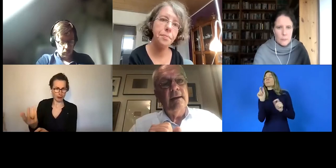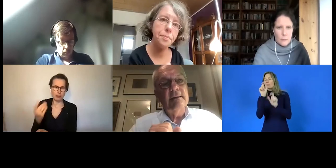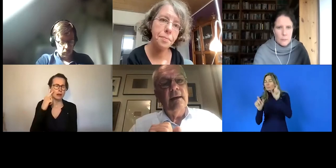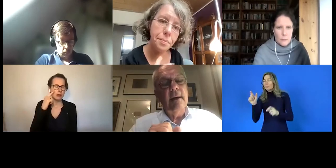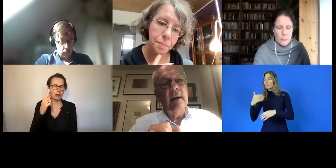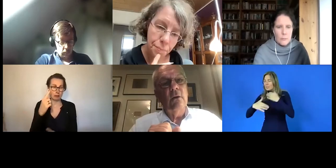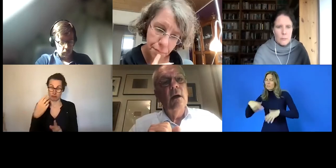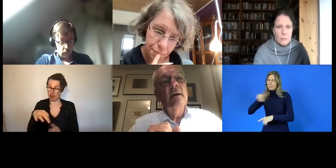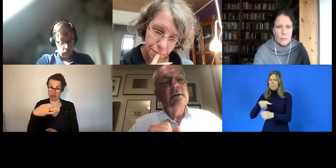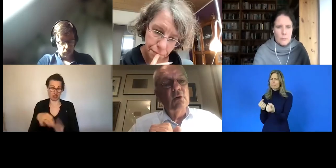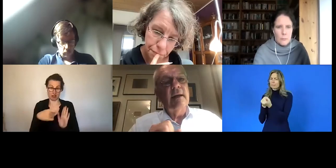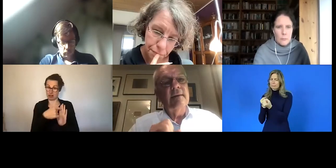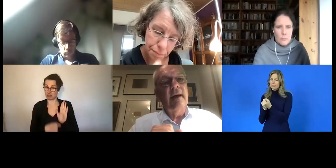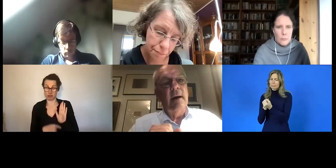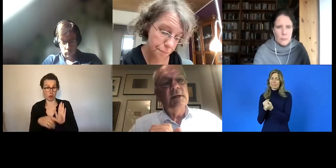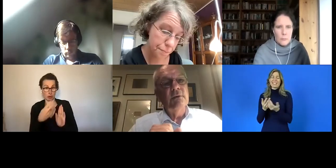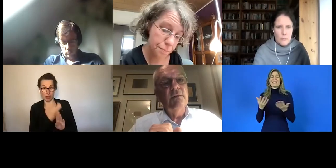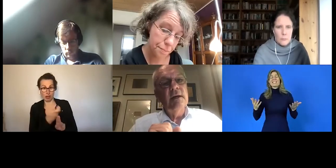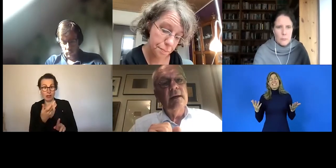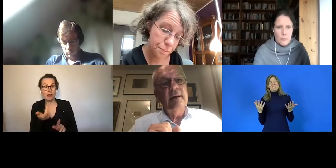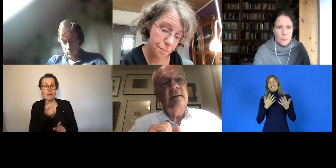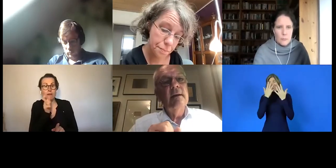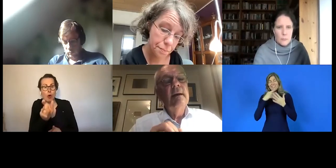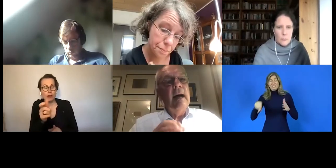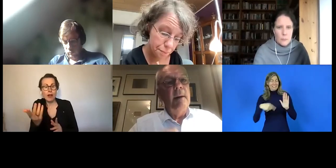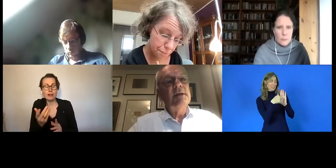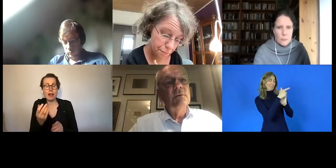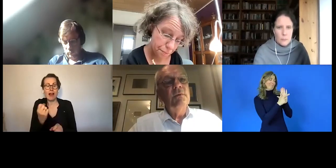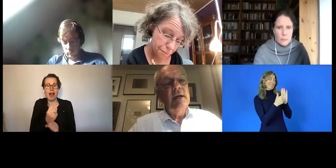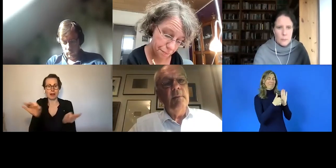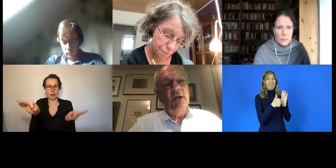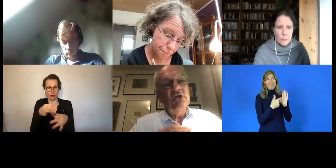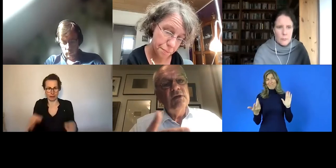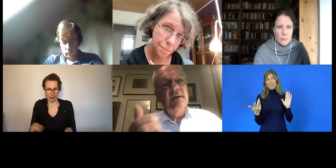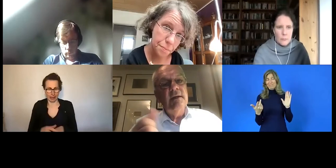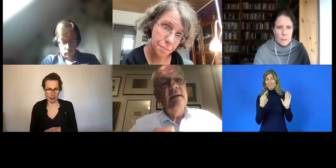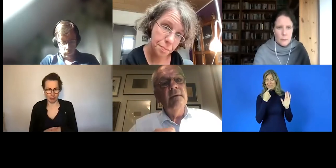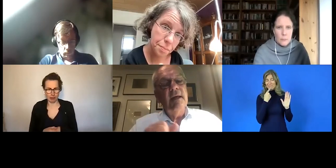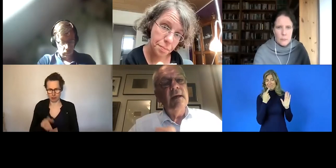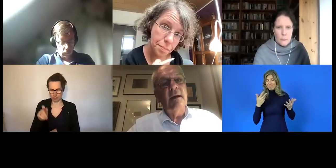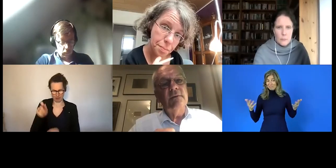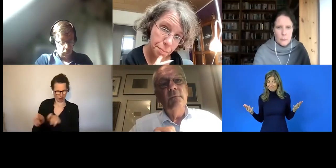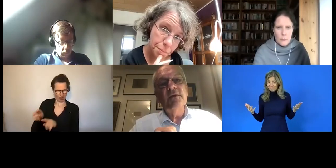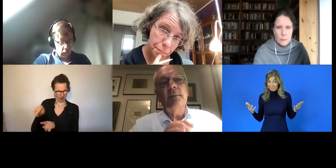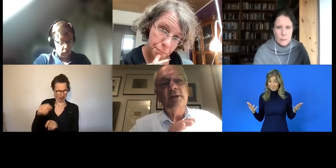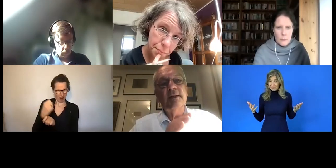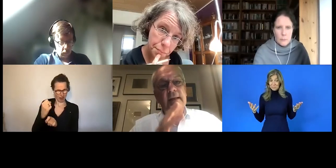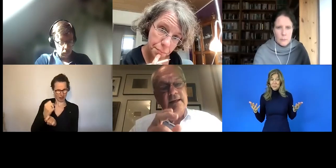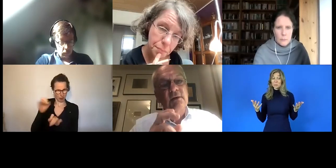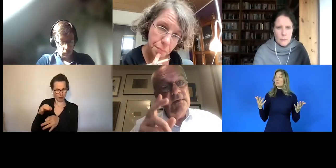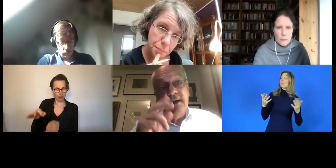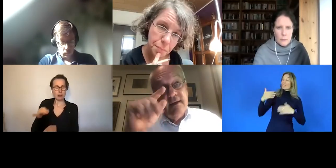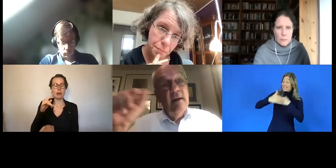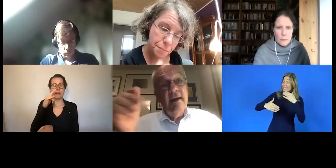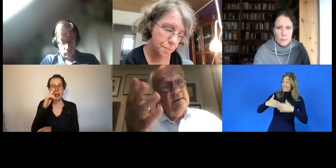einzigartige Regelung, sogenannte Arbeitsunfähigkeit. Arbeitsunfähige Menschen sind die, die weniger als 50 Prozent